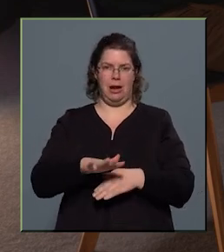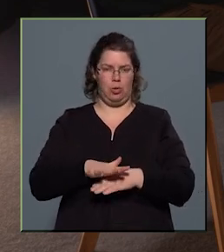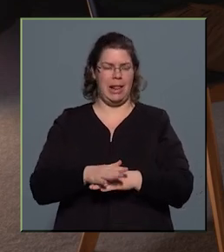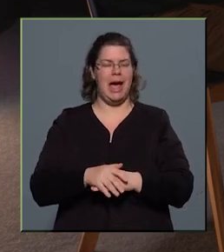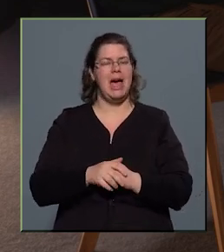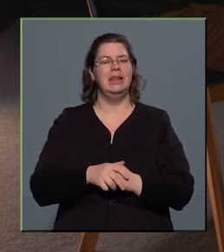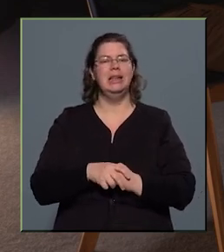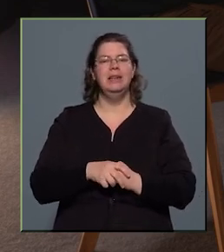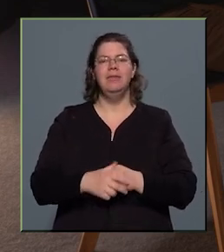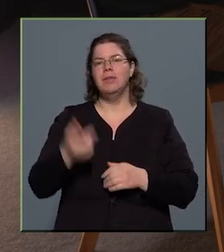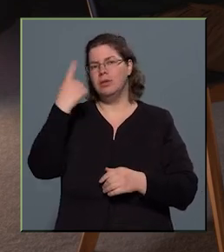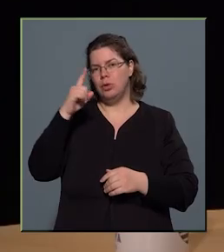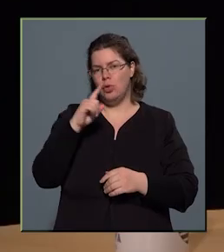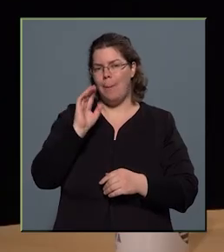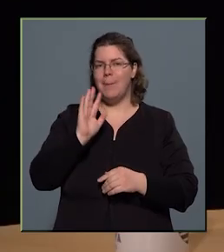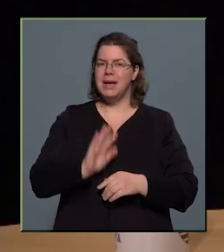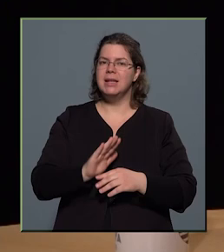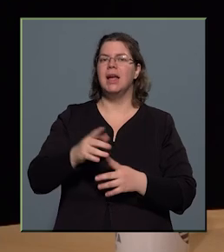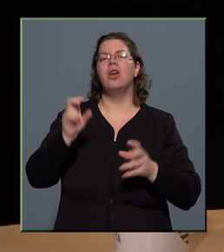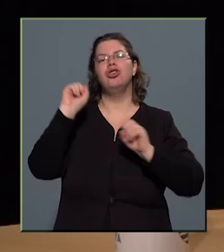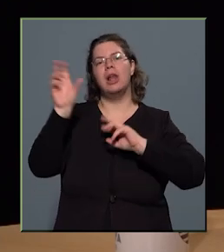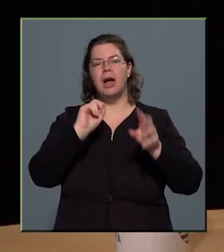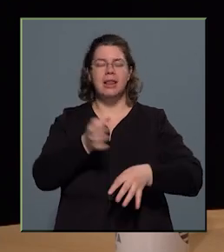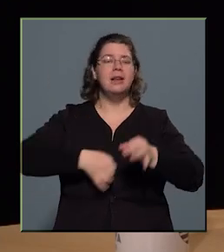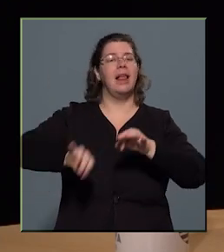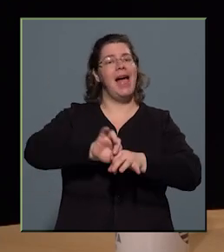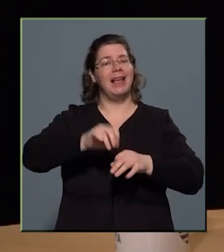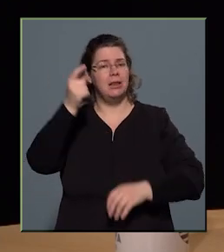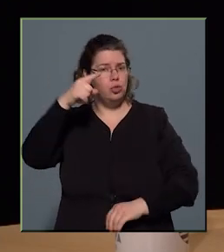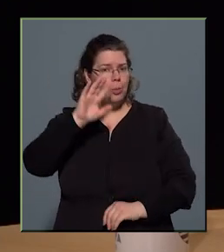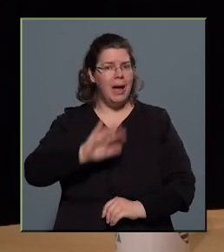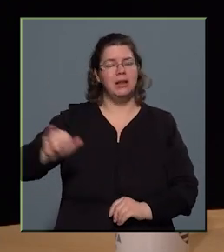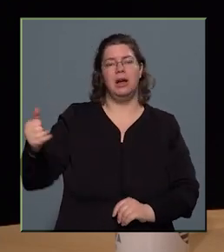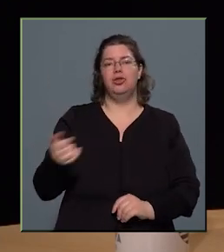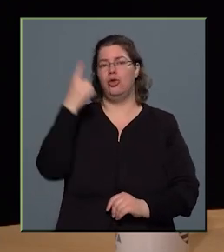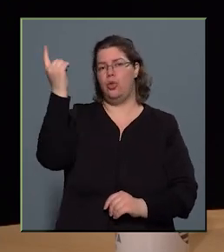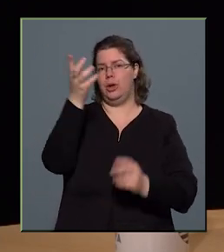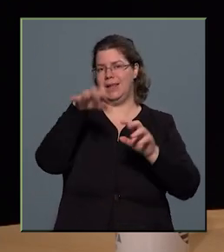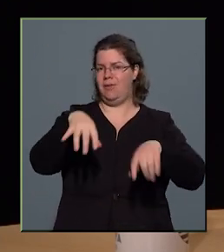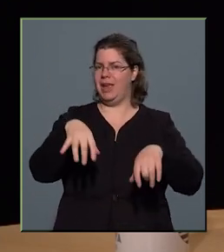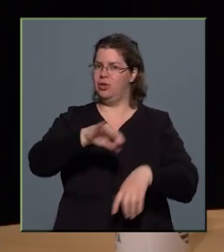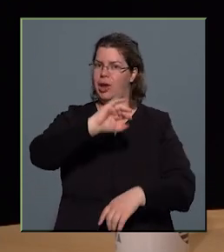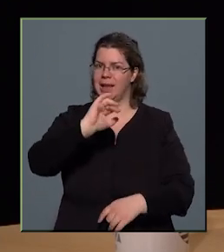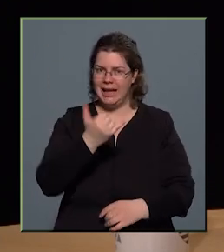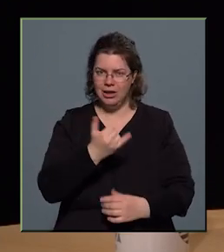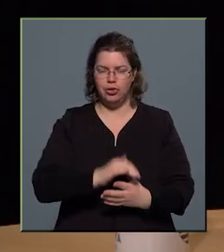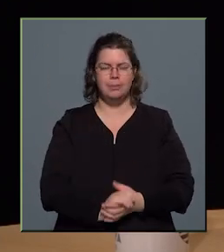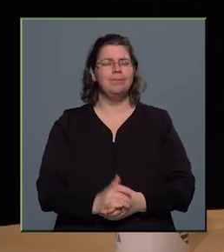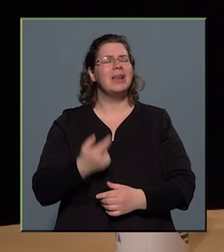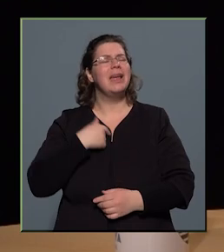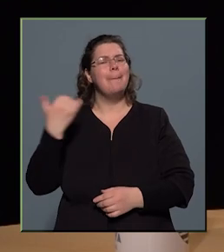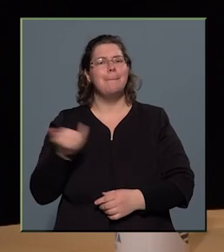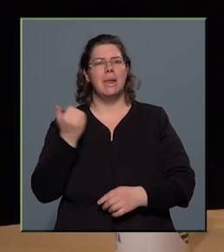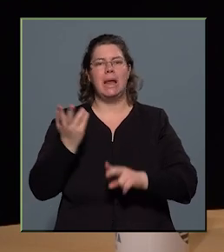tudománynak, a csillagászat, az egész tudománynak is, és az űrtevékenységnek is. Én mindig azt